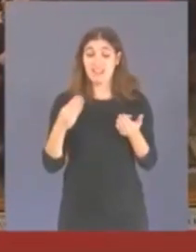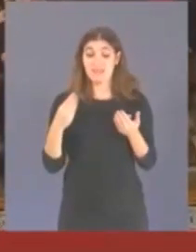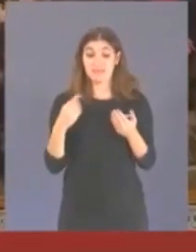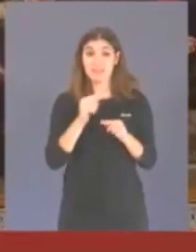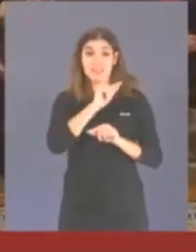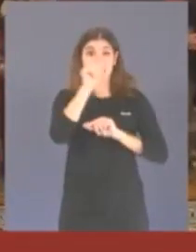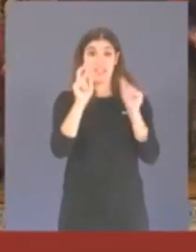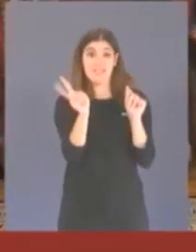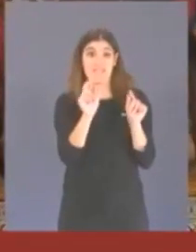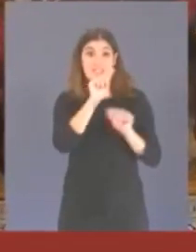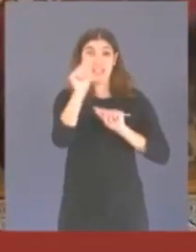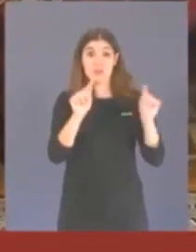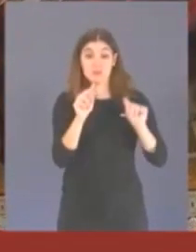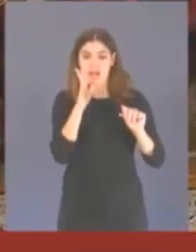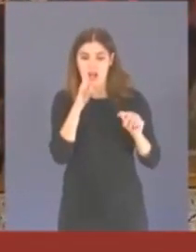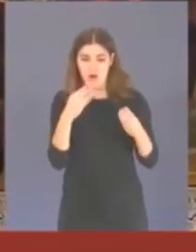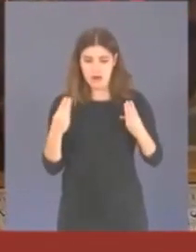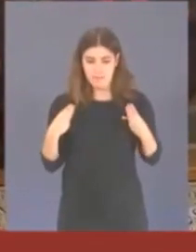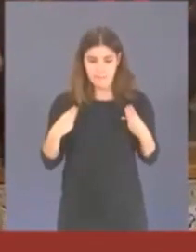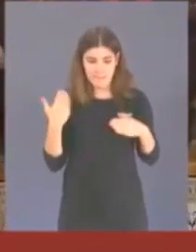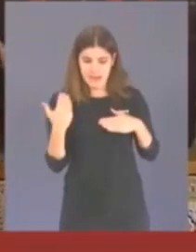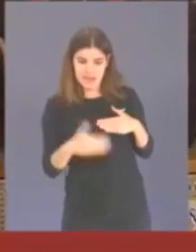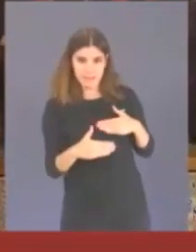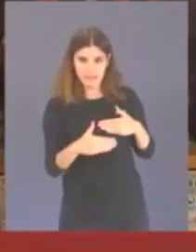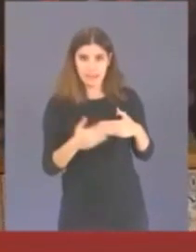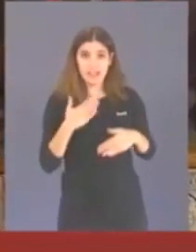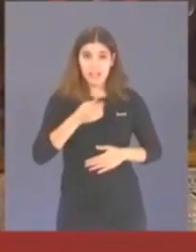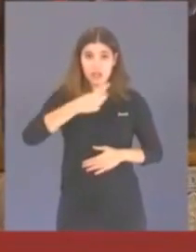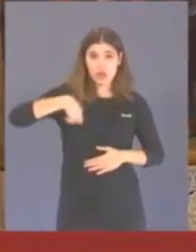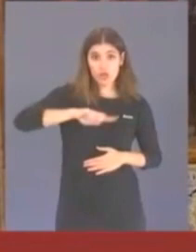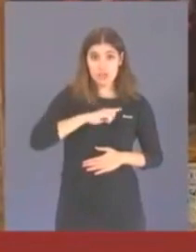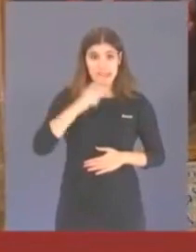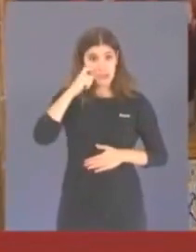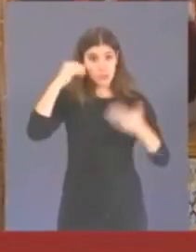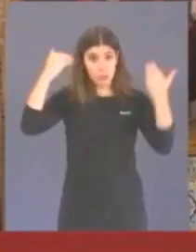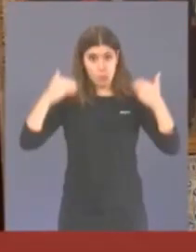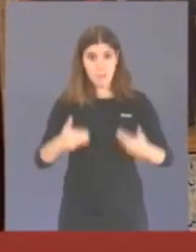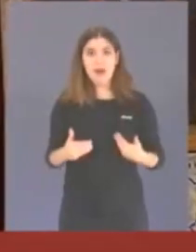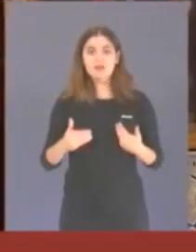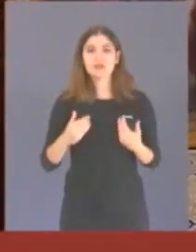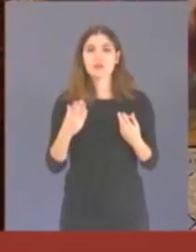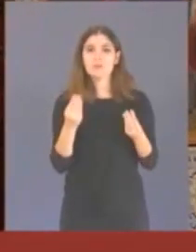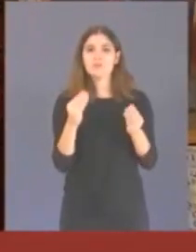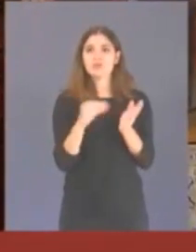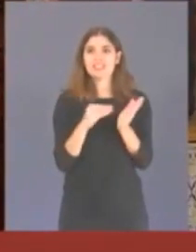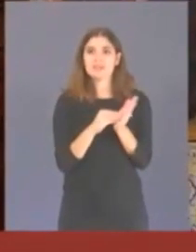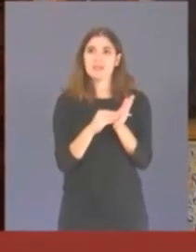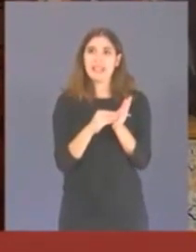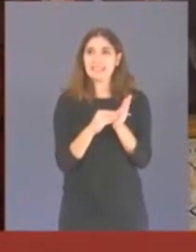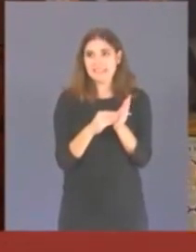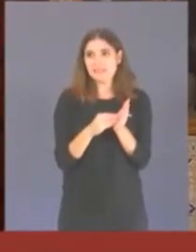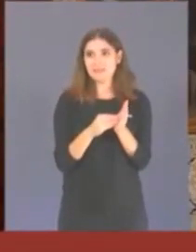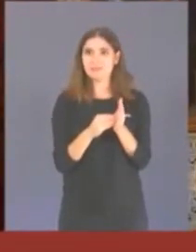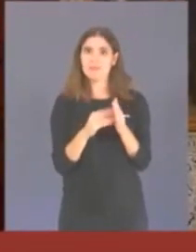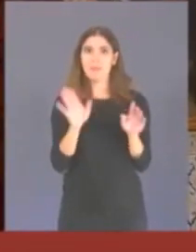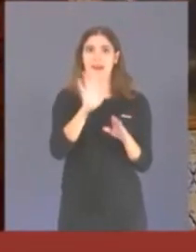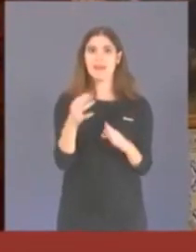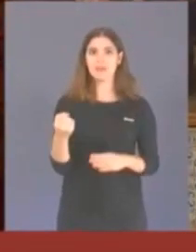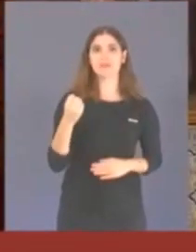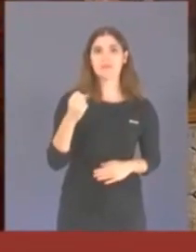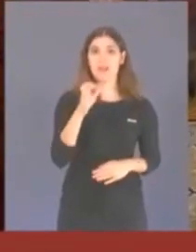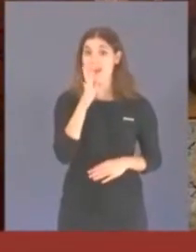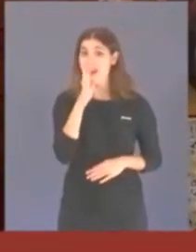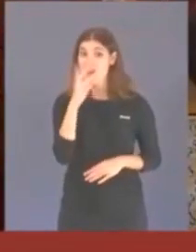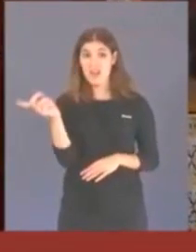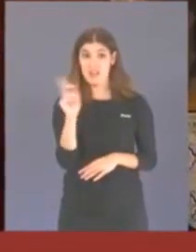ens està posant la vida al límit. Nosaltres, els sers humans, moltes voltes tan superbs, ens estem enfrontant